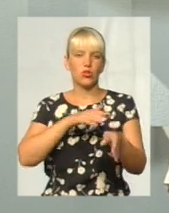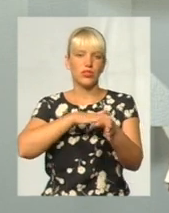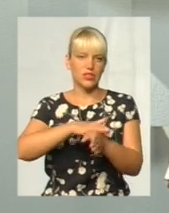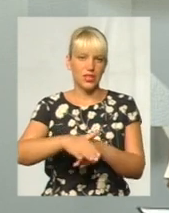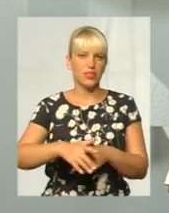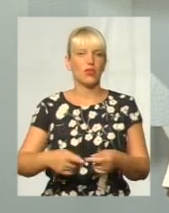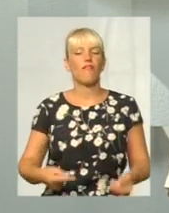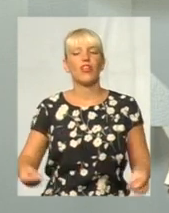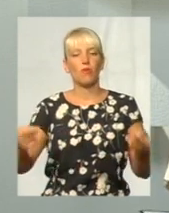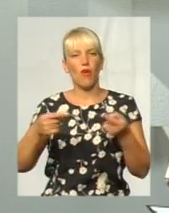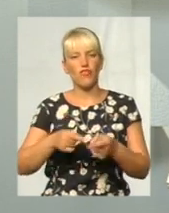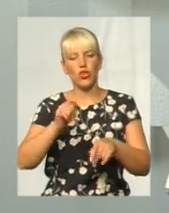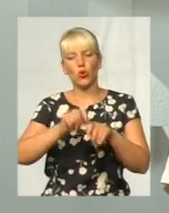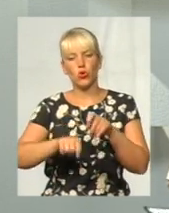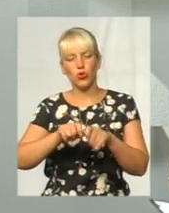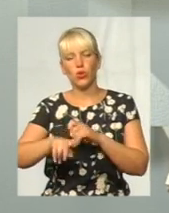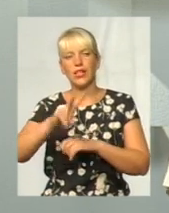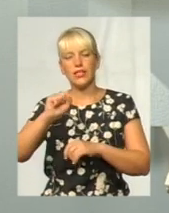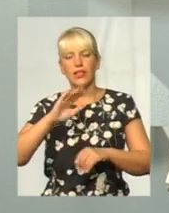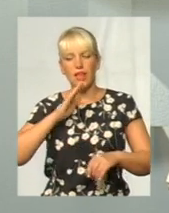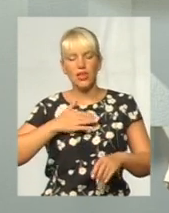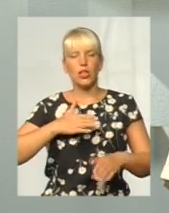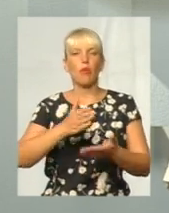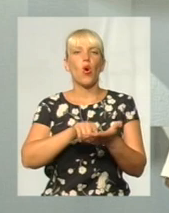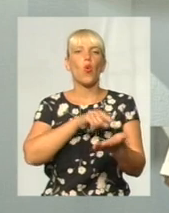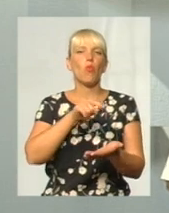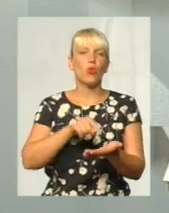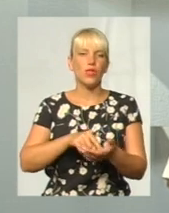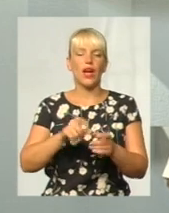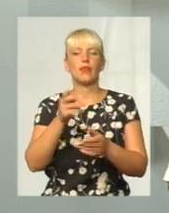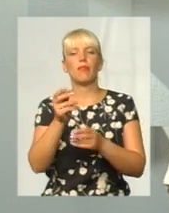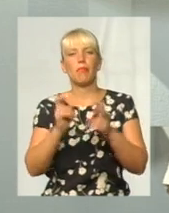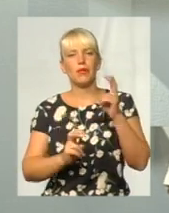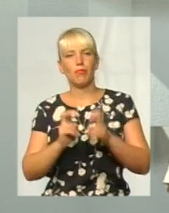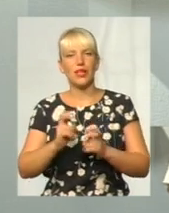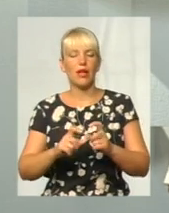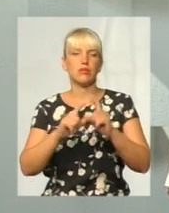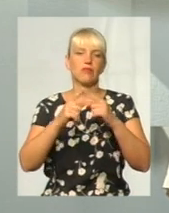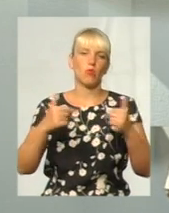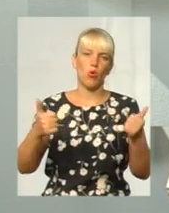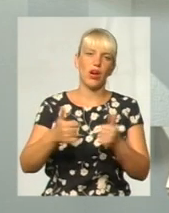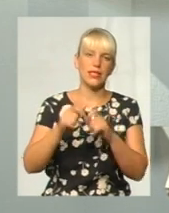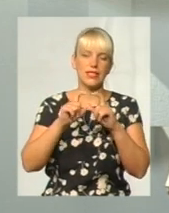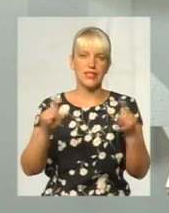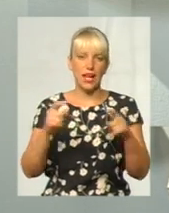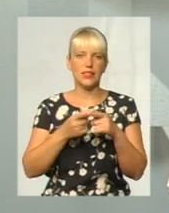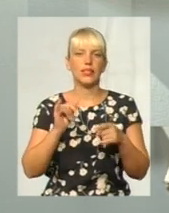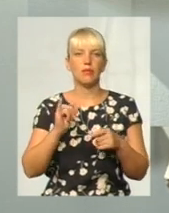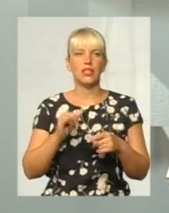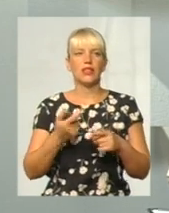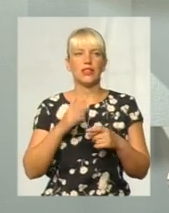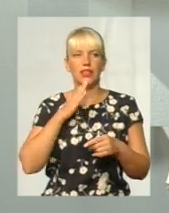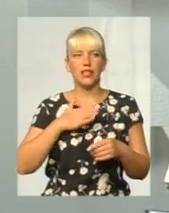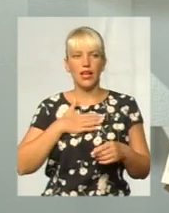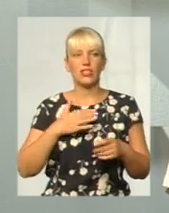за нашими комунальними підприємствами, установленими організаціями. В принципі, і наше управління спорене для того, щоб здійснювати контроль за